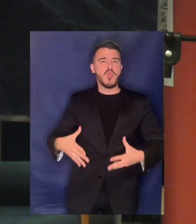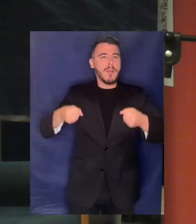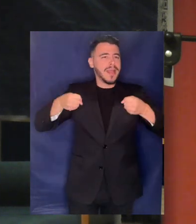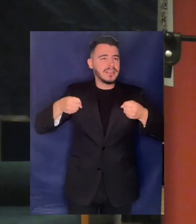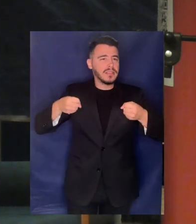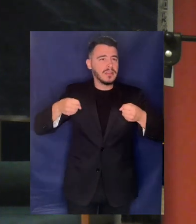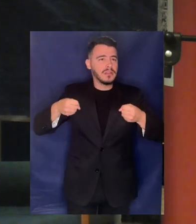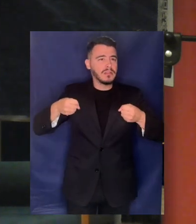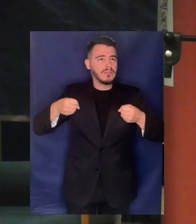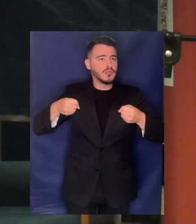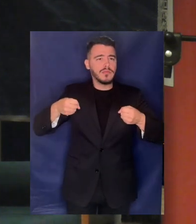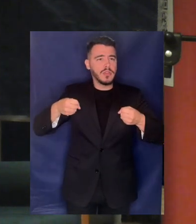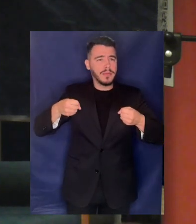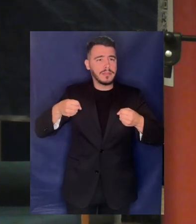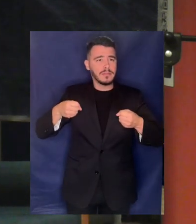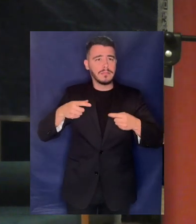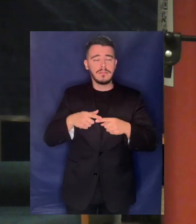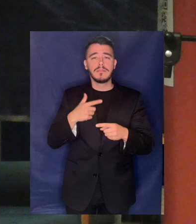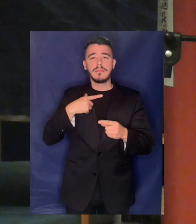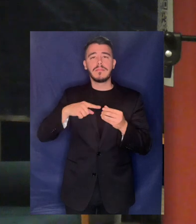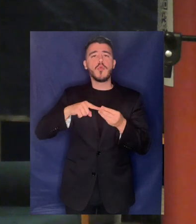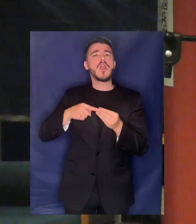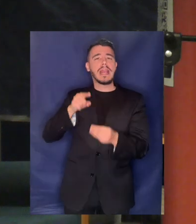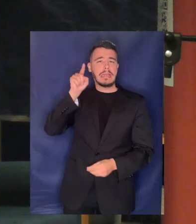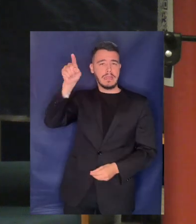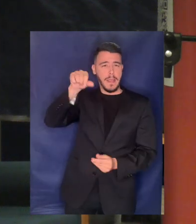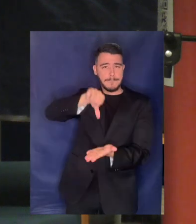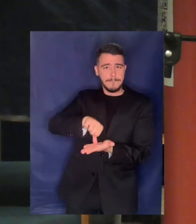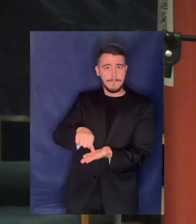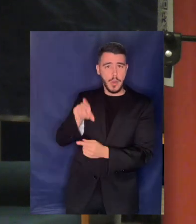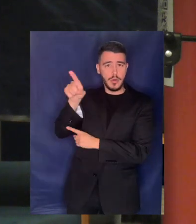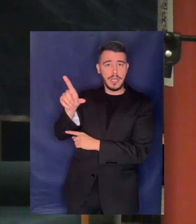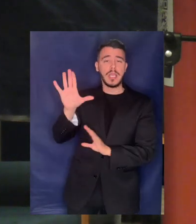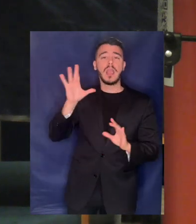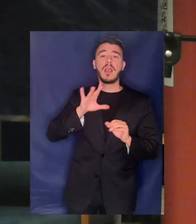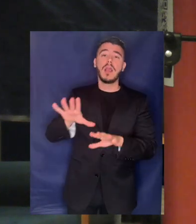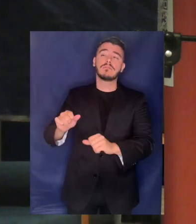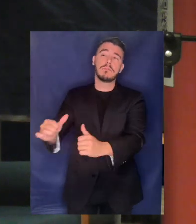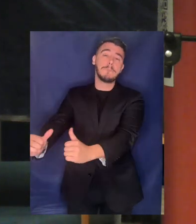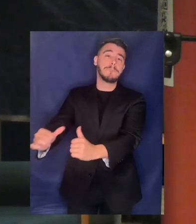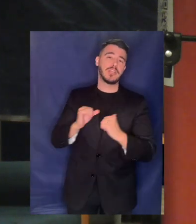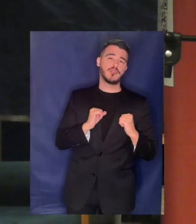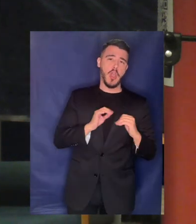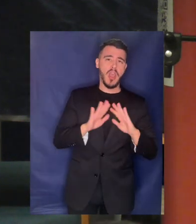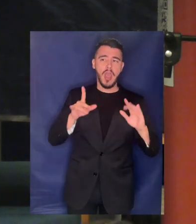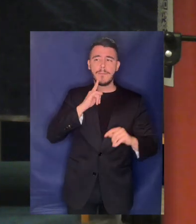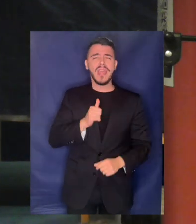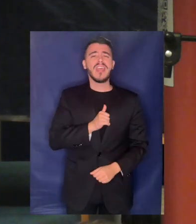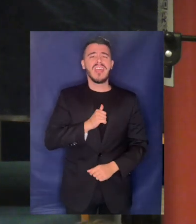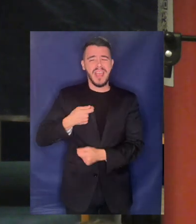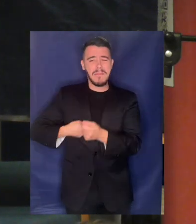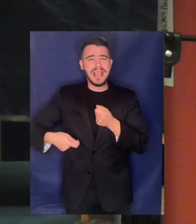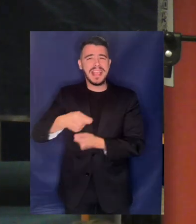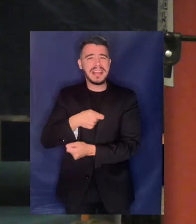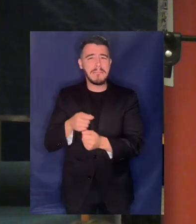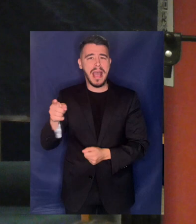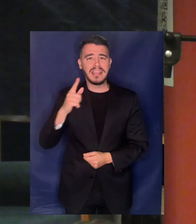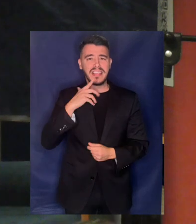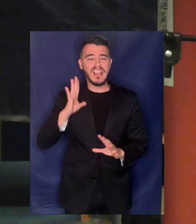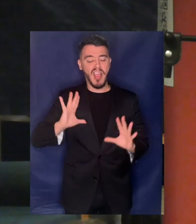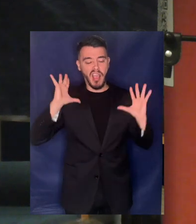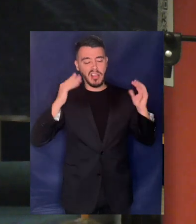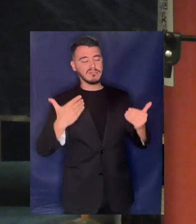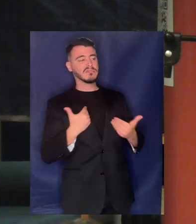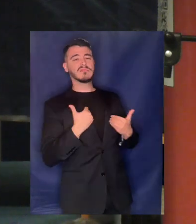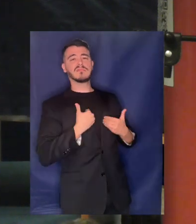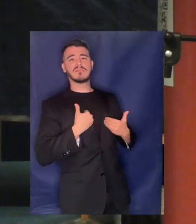διακόψει τη συνεργασία γιατί αφενός οι ιδιώτες δεν άφηναν κανέναν έναν άλλο να κάνει κουμμάτο στη στρατηγική της εταιρείας αφεντέρου γιατί